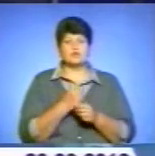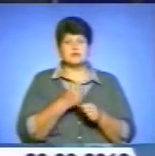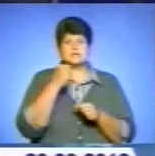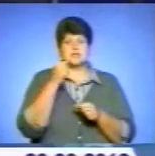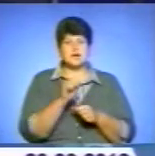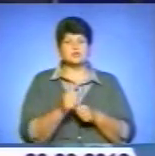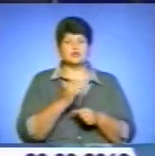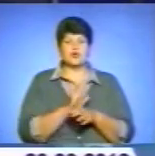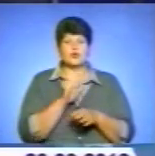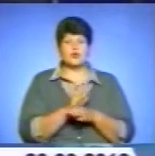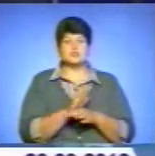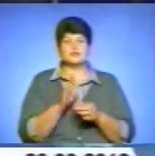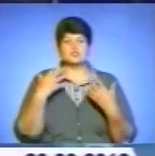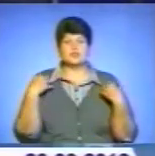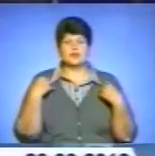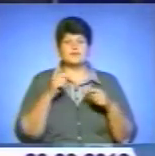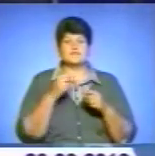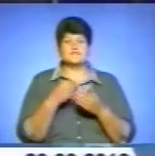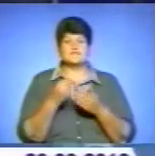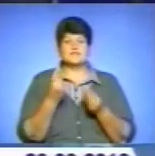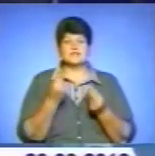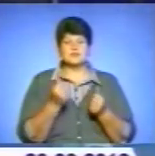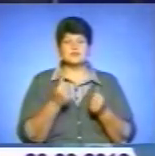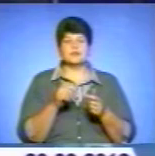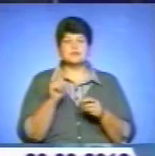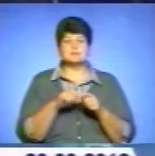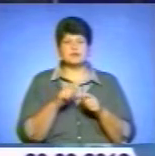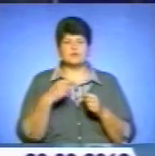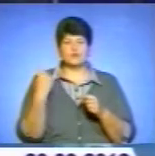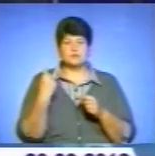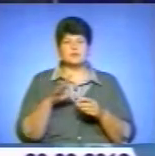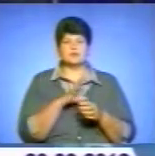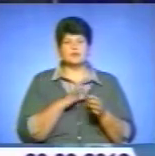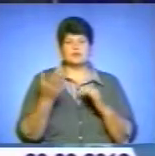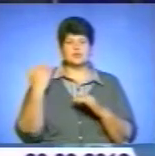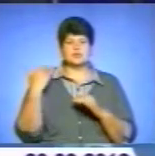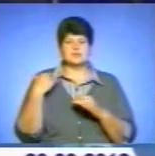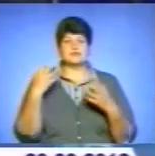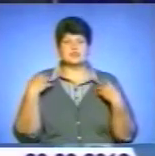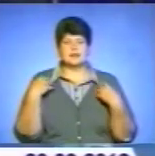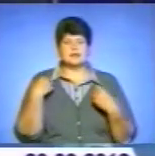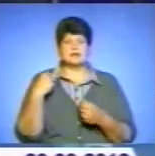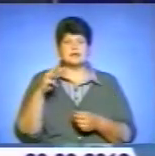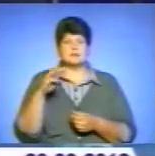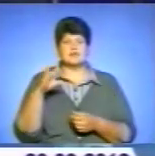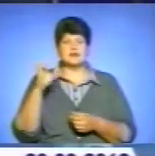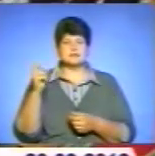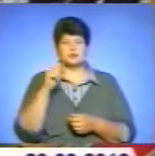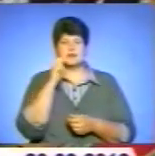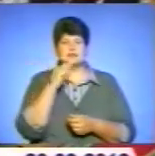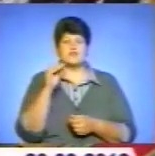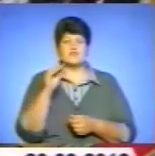начальника фінансової інспекції в області. Ним став колишній начальник УМВС України в області Федір Бортняк.